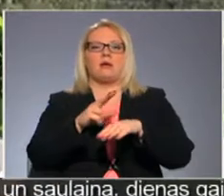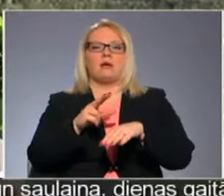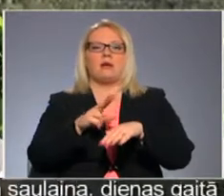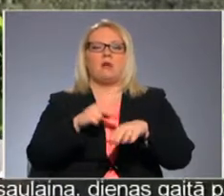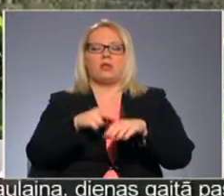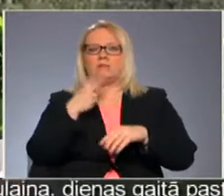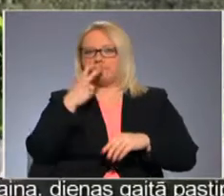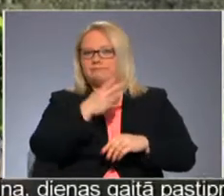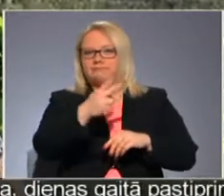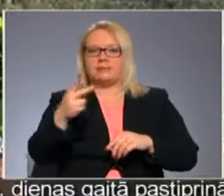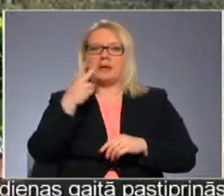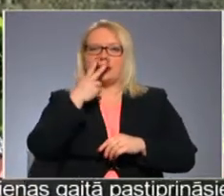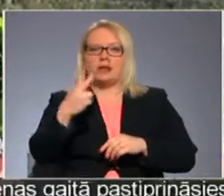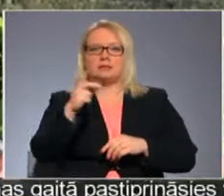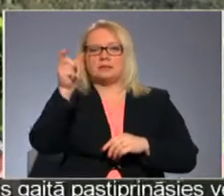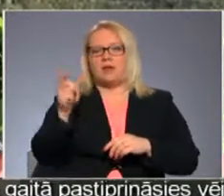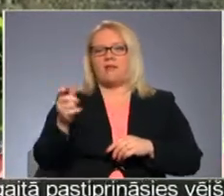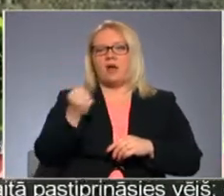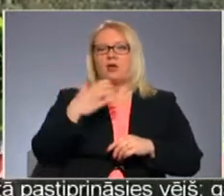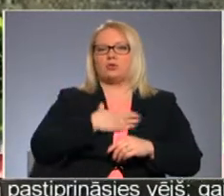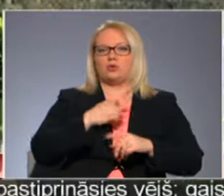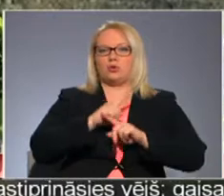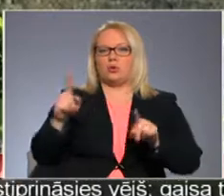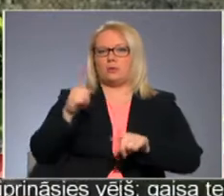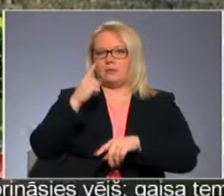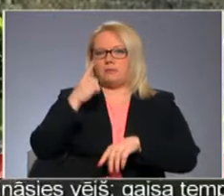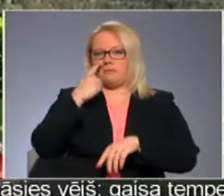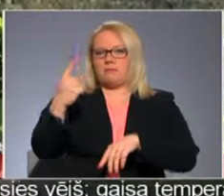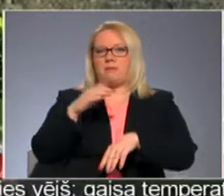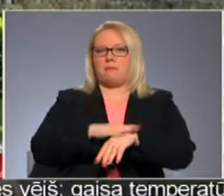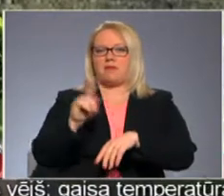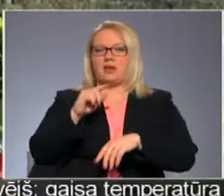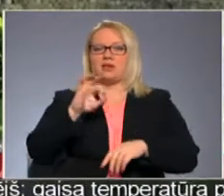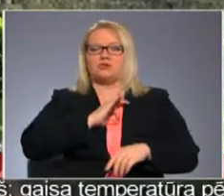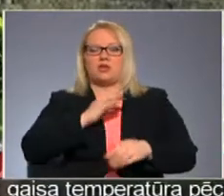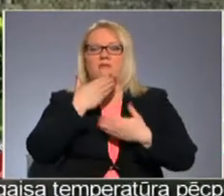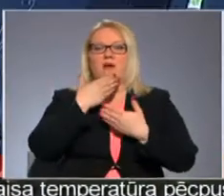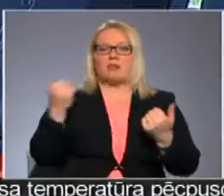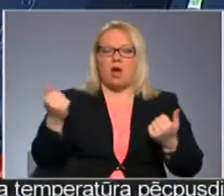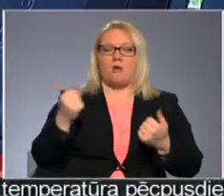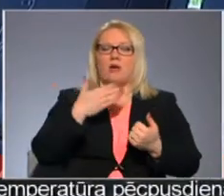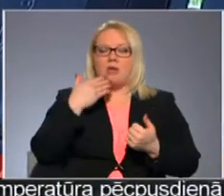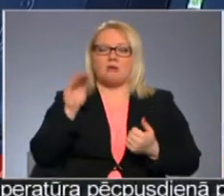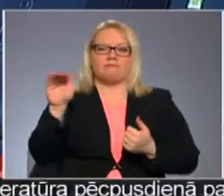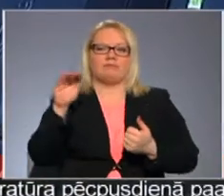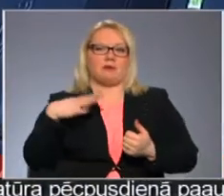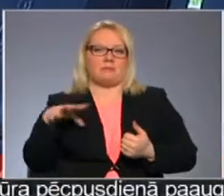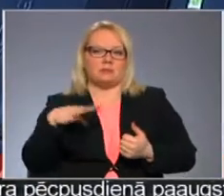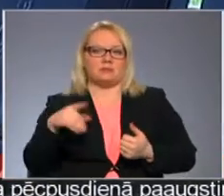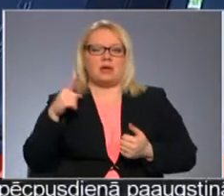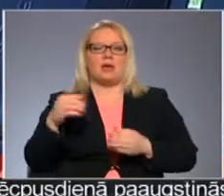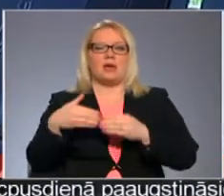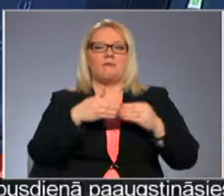Apgaitā, redzot cilvēku ar sunu, var redzēt, ka viņam ir šīs žetons vai nav. Ja nav, tad iet klāt un veicā. Ieviešot speciālo